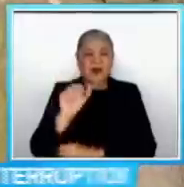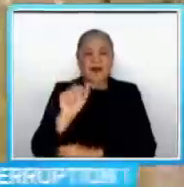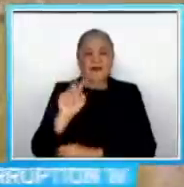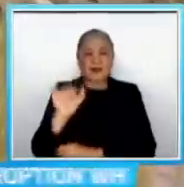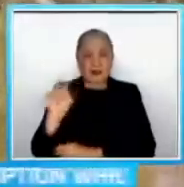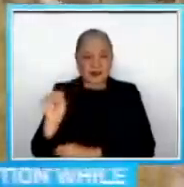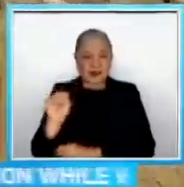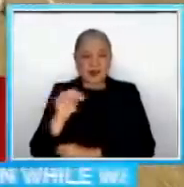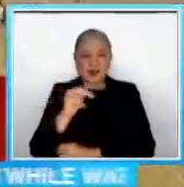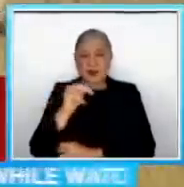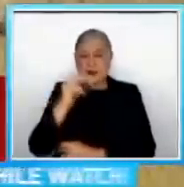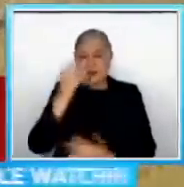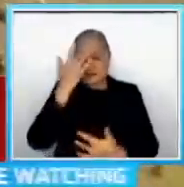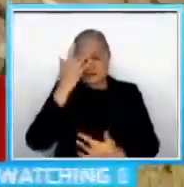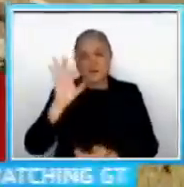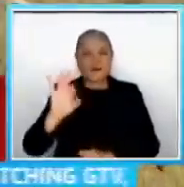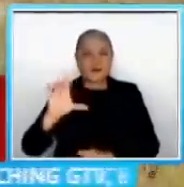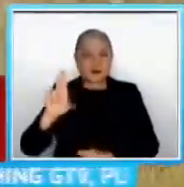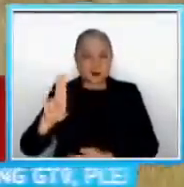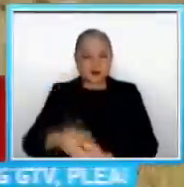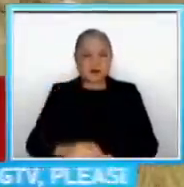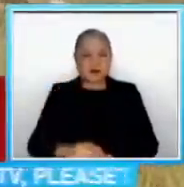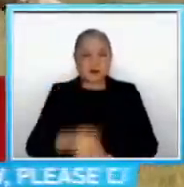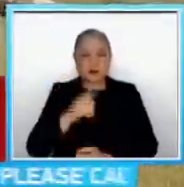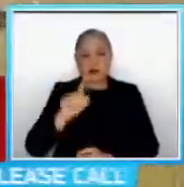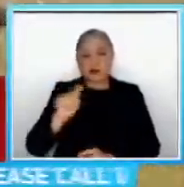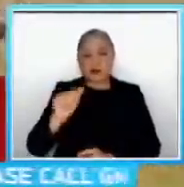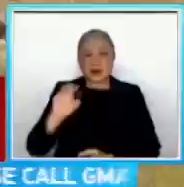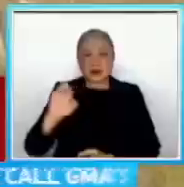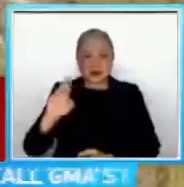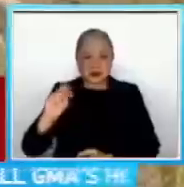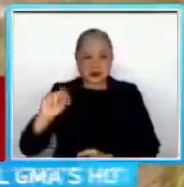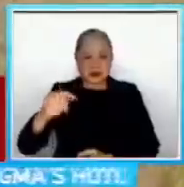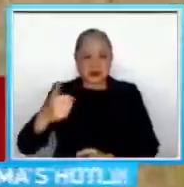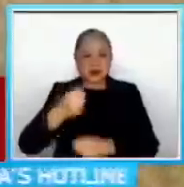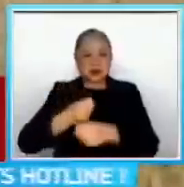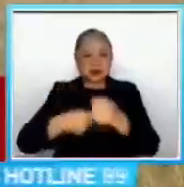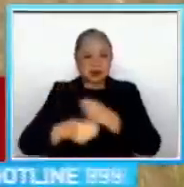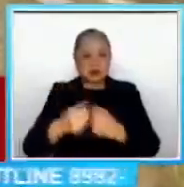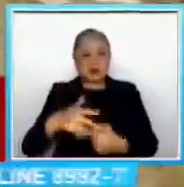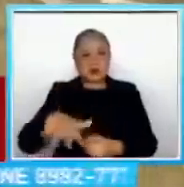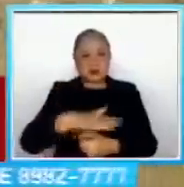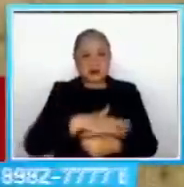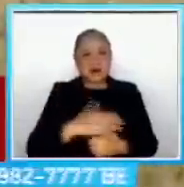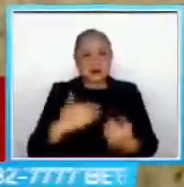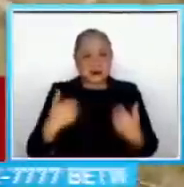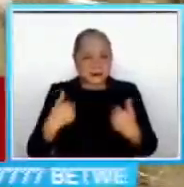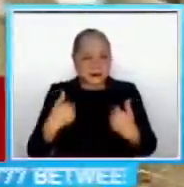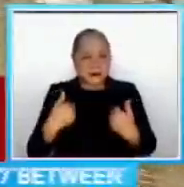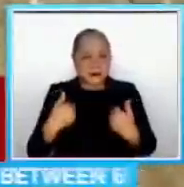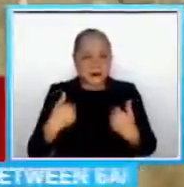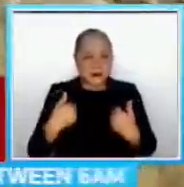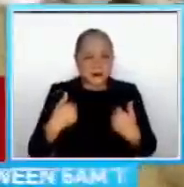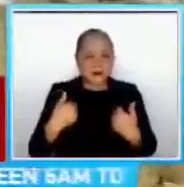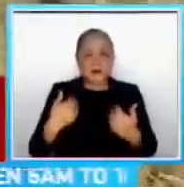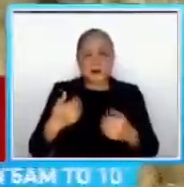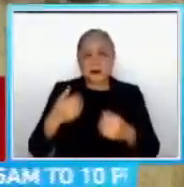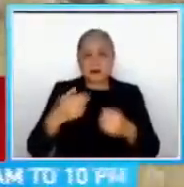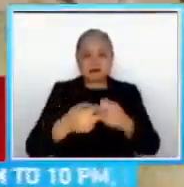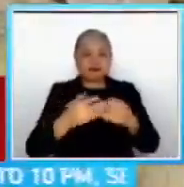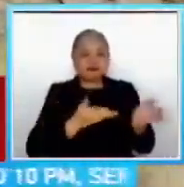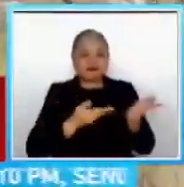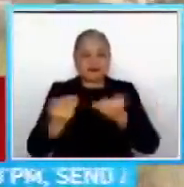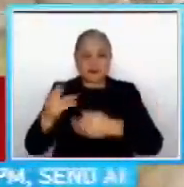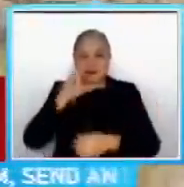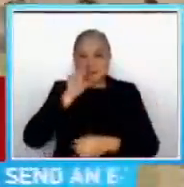Sinabihan ng maopisyal ng Takurong City sa Sultan Kudarat, ang lokal na pamahalaan ng MLANG na may pinuslip na mga bibi mula roon na kabilang sa